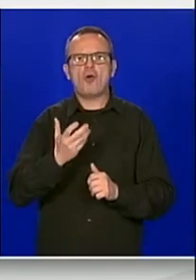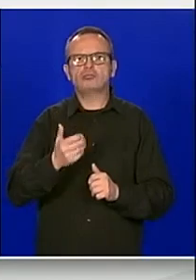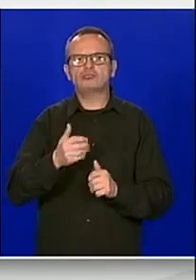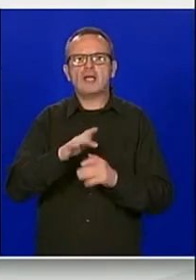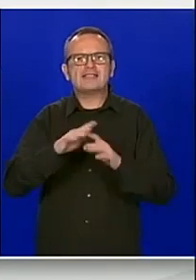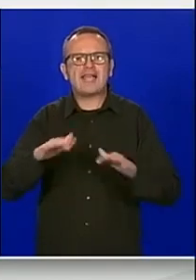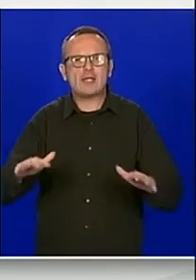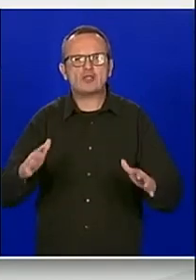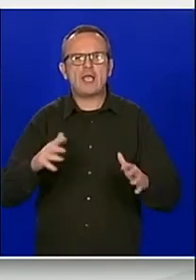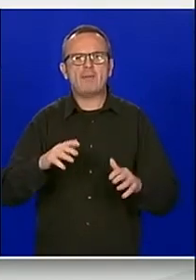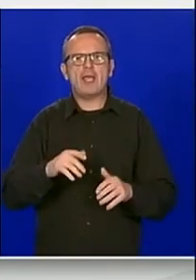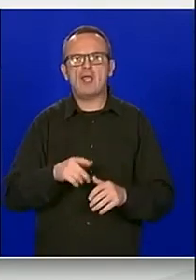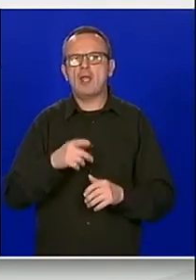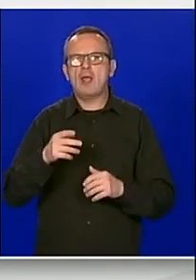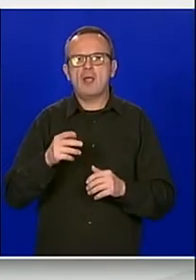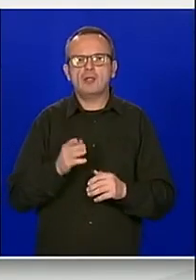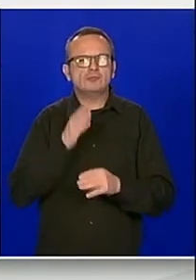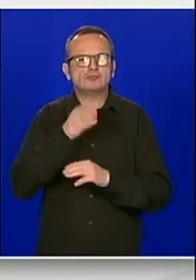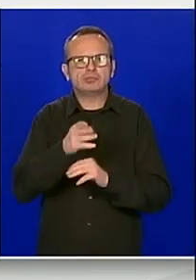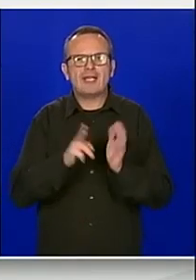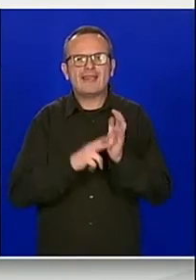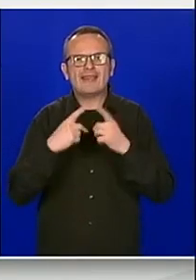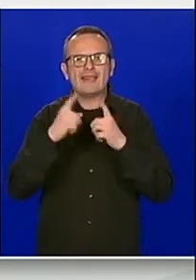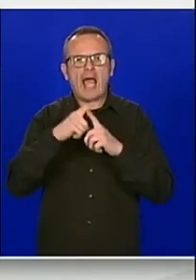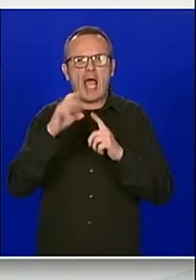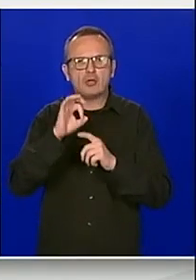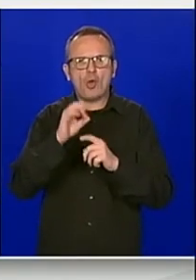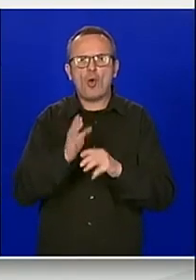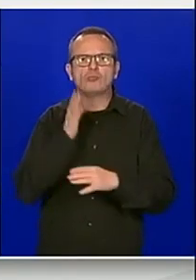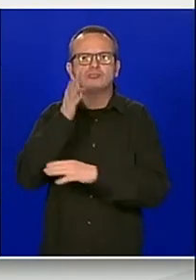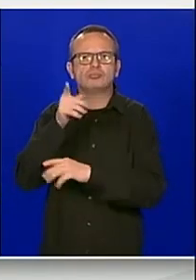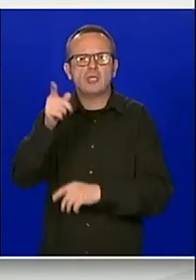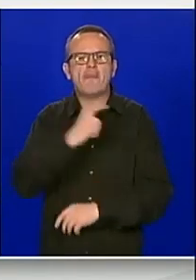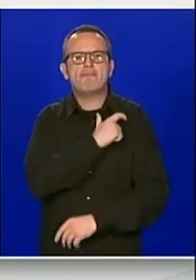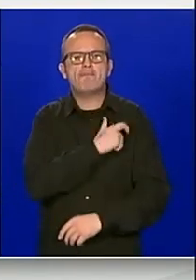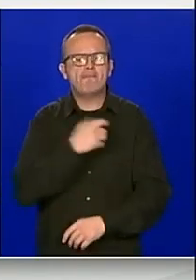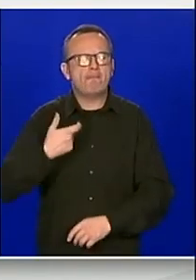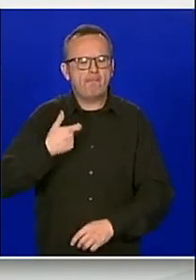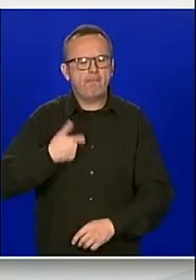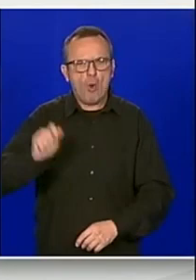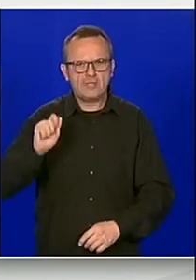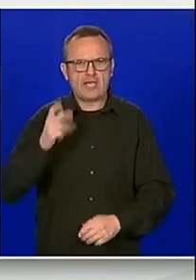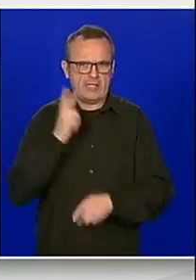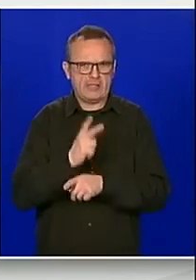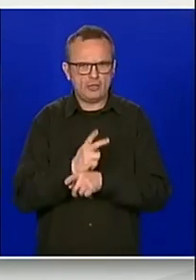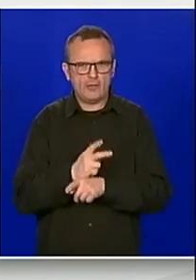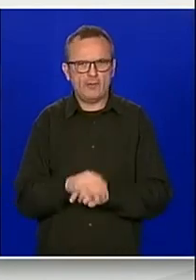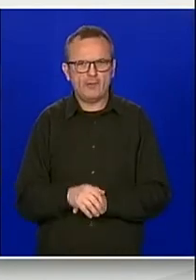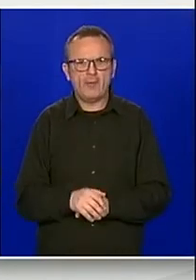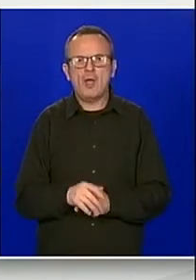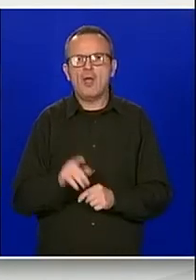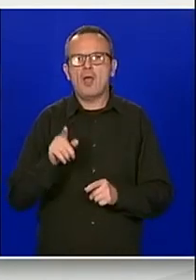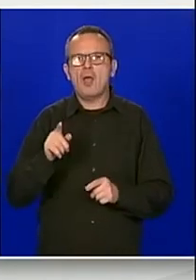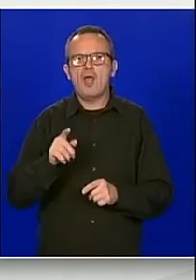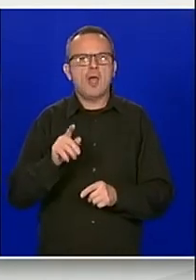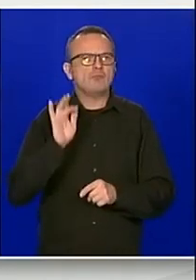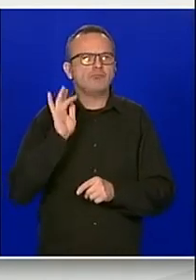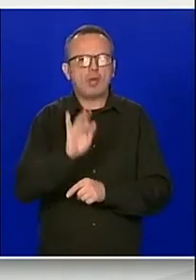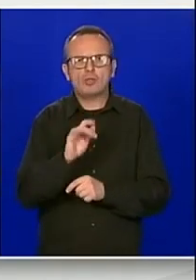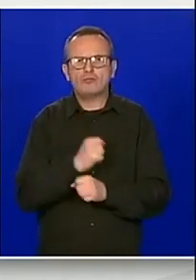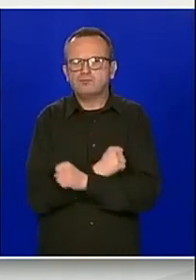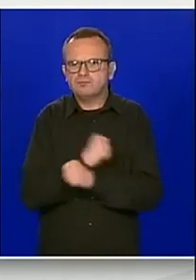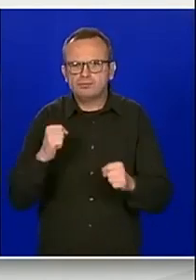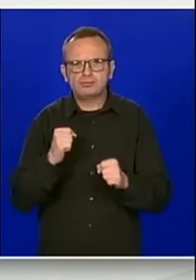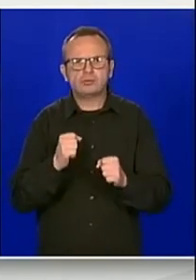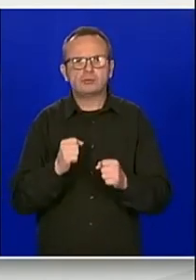prednja prisutnost NATO-a u Poljskoj, zatim aktivnosti stalne NATO-skupine protu Minskih snaga 2,